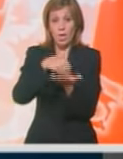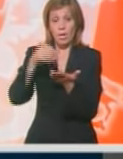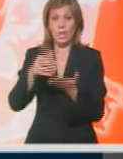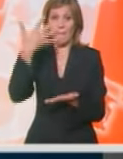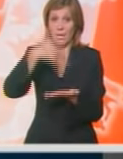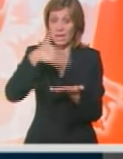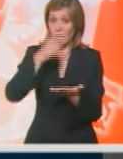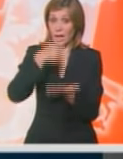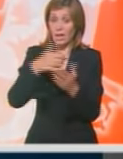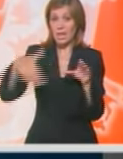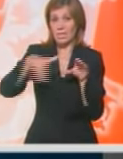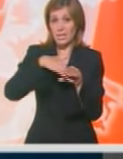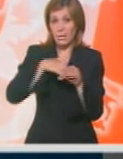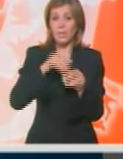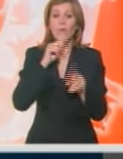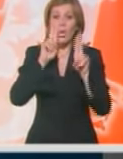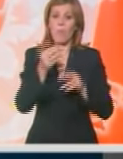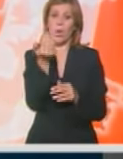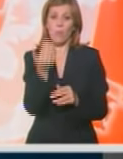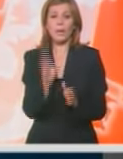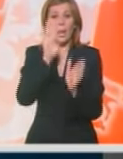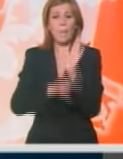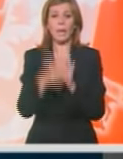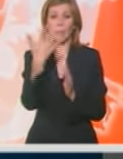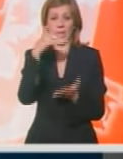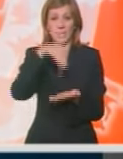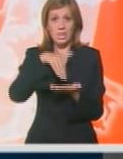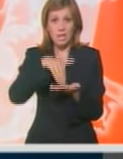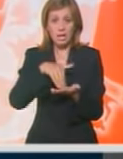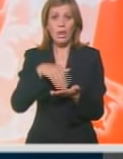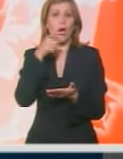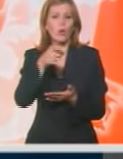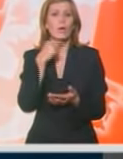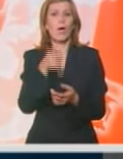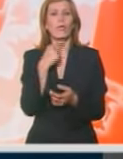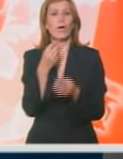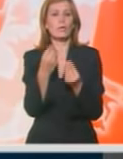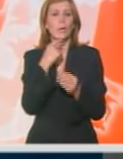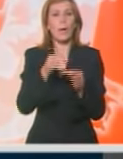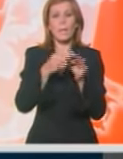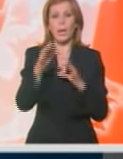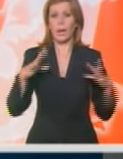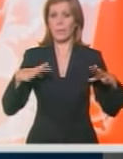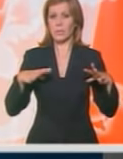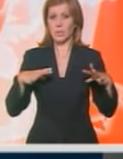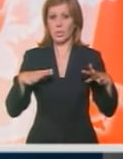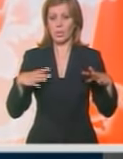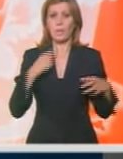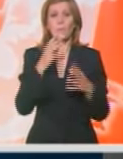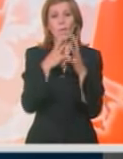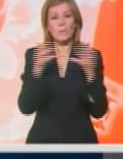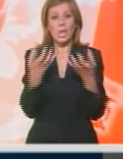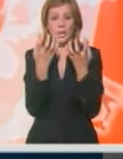5000 dinara zaposlenima koji imaju platu manju od 50 hiljada, onda je ovo ekvivalentna mera za penzionere. Za